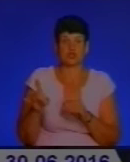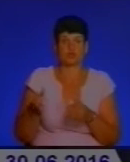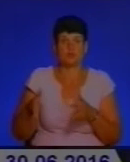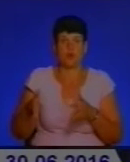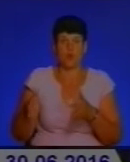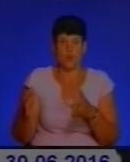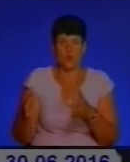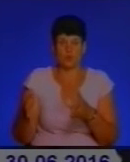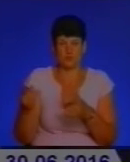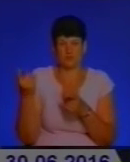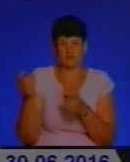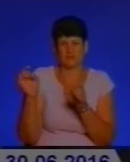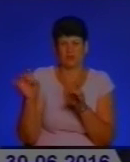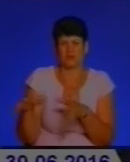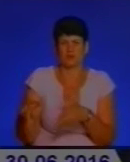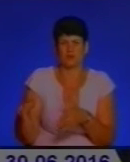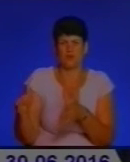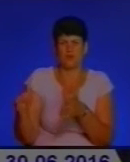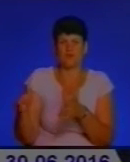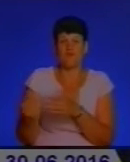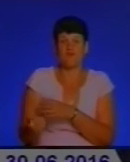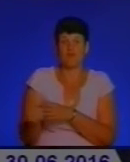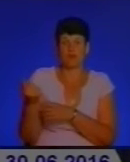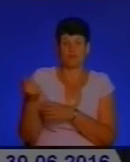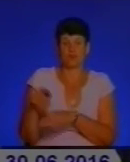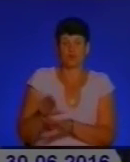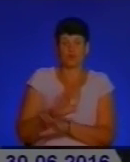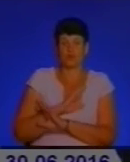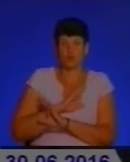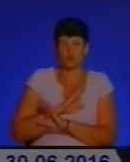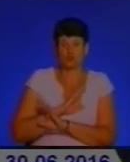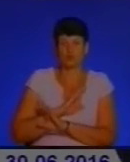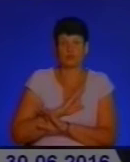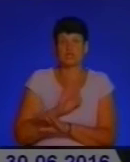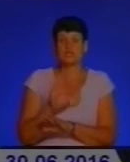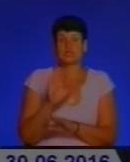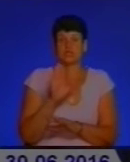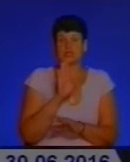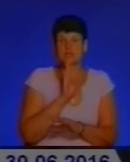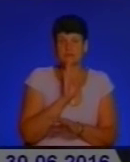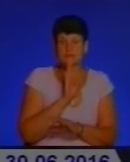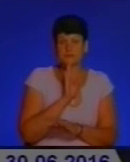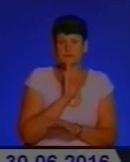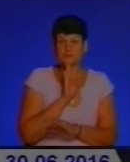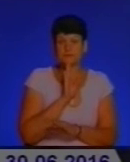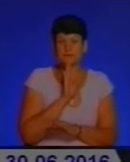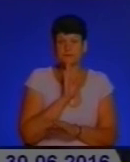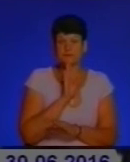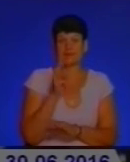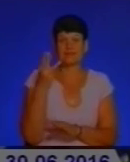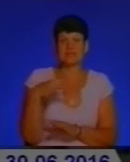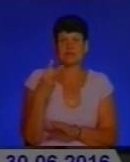покинутих він виявив труп місцевої мешканки 32